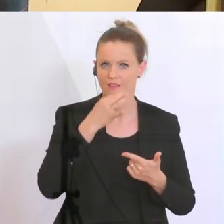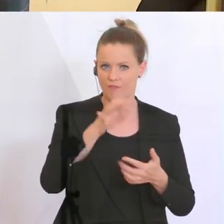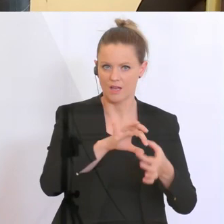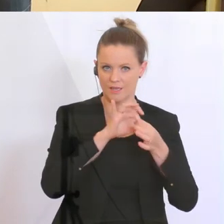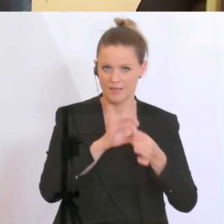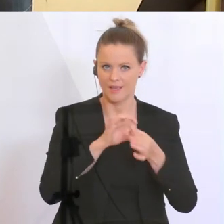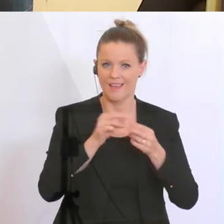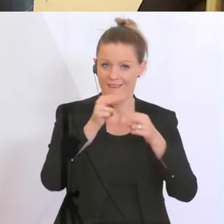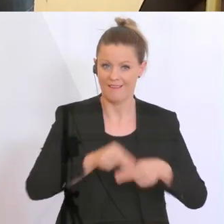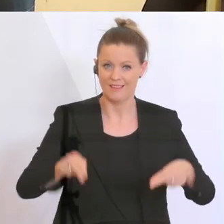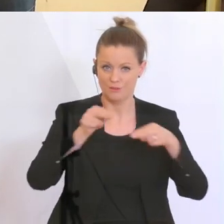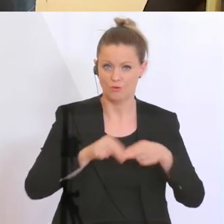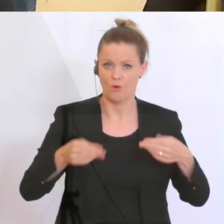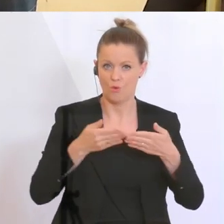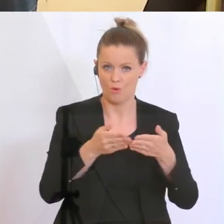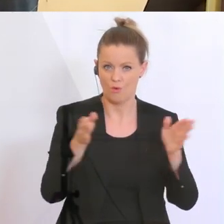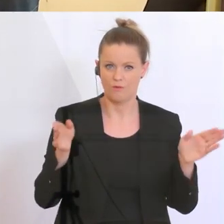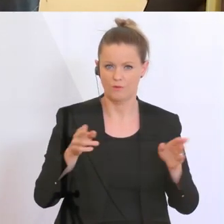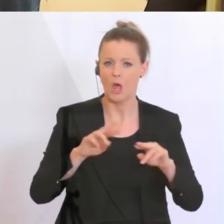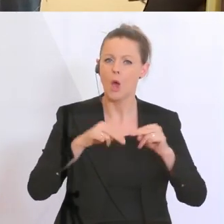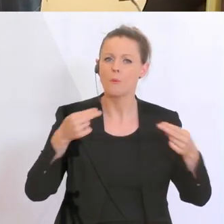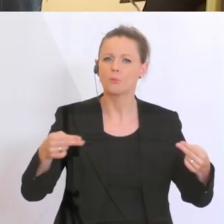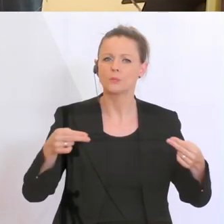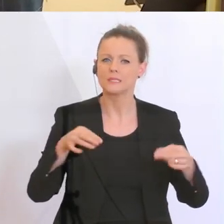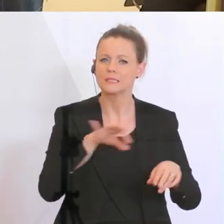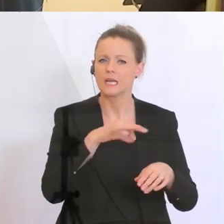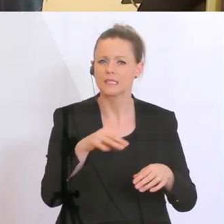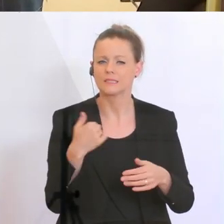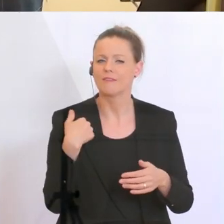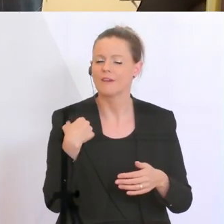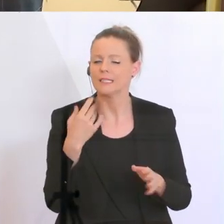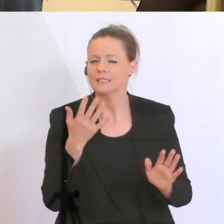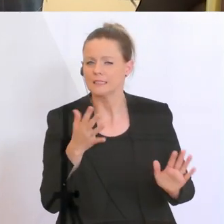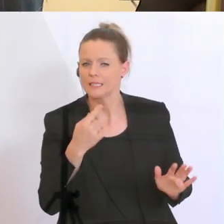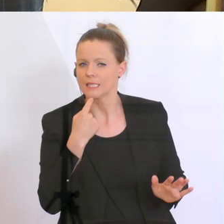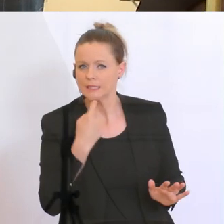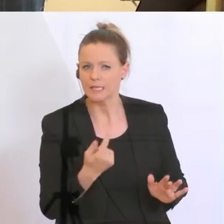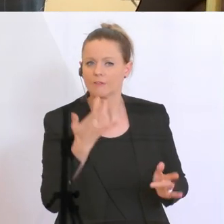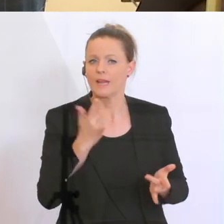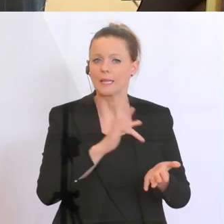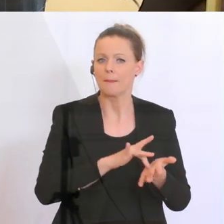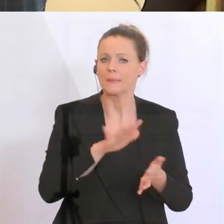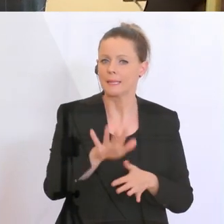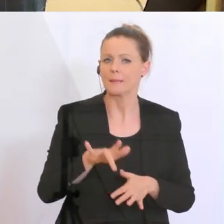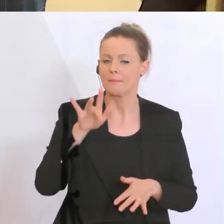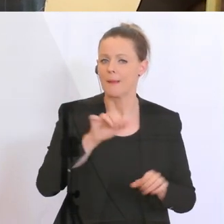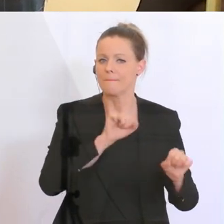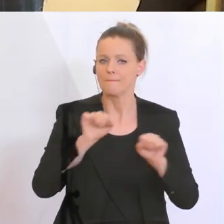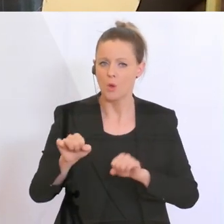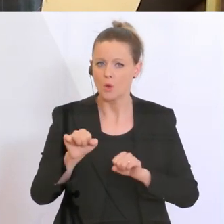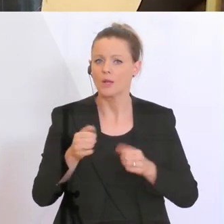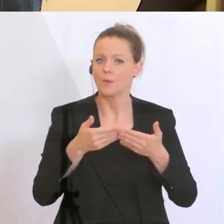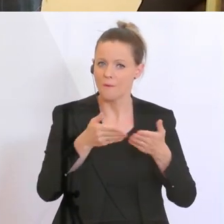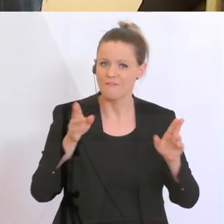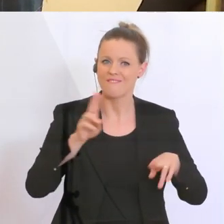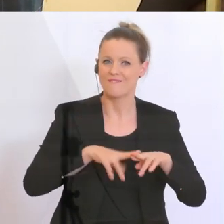Öffnung der Restaurants. Das hat der Bundeskanzler angedeutet in einem Interview, dass Mitte Mai Restaurants öffnen dürfen, wenn die Mitarbeiter Schutzmasken